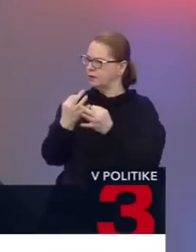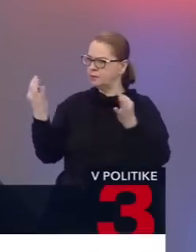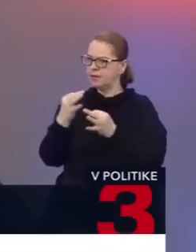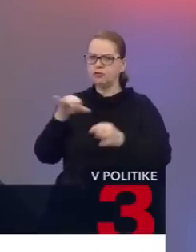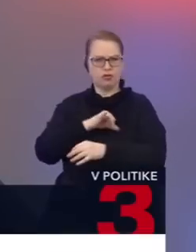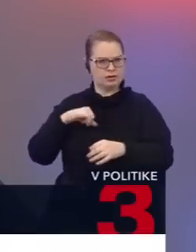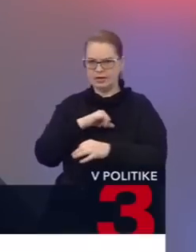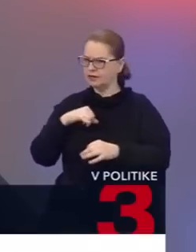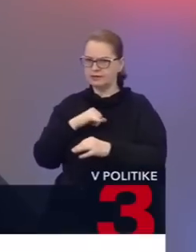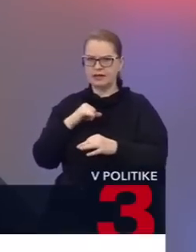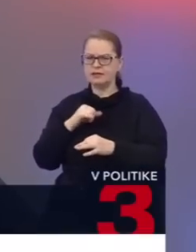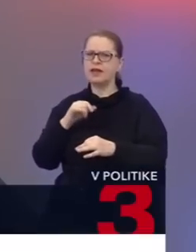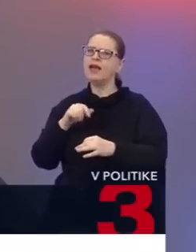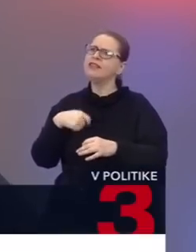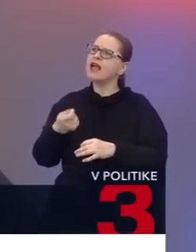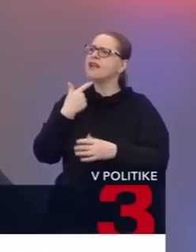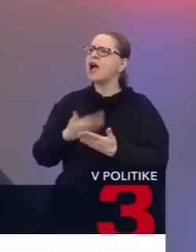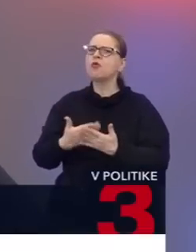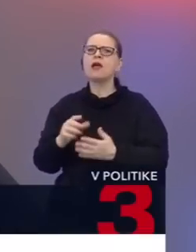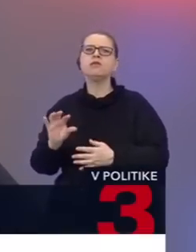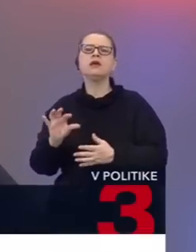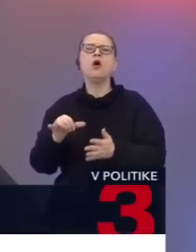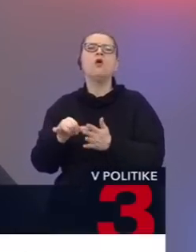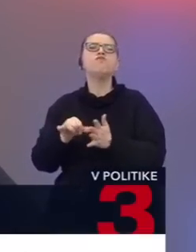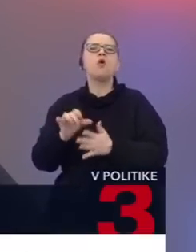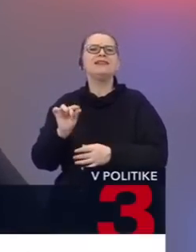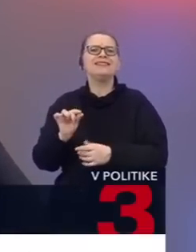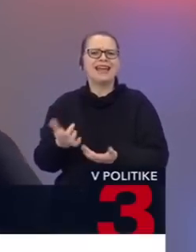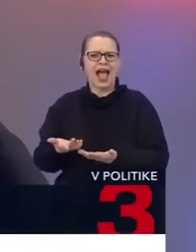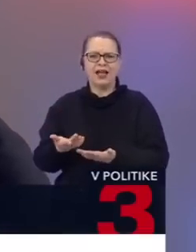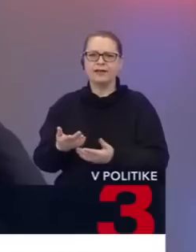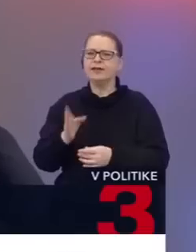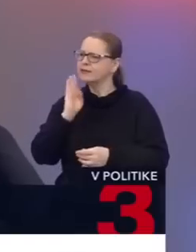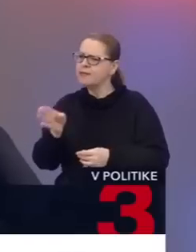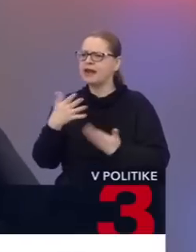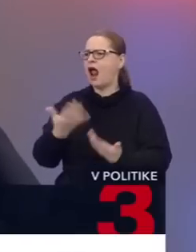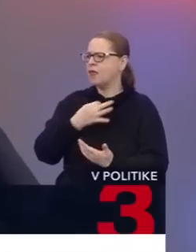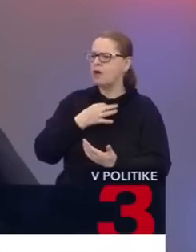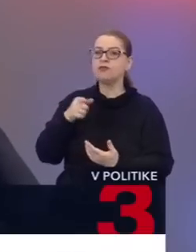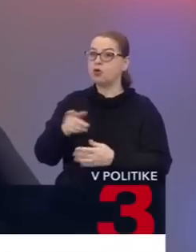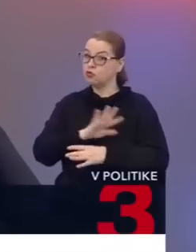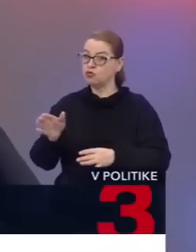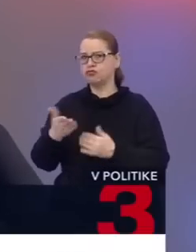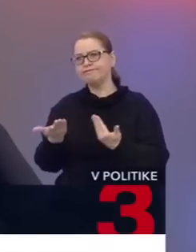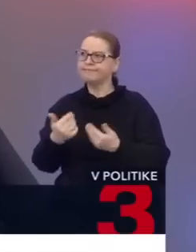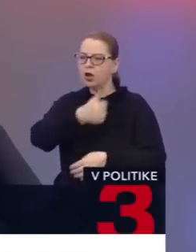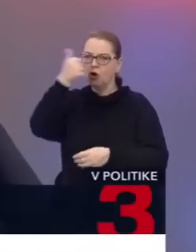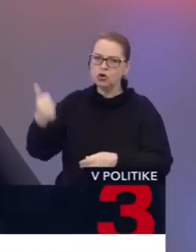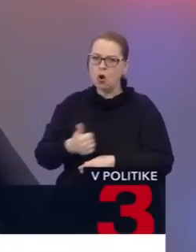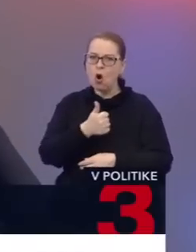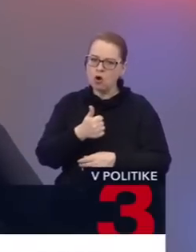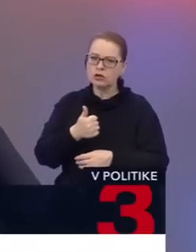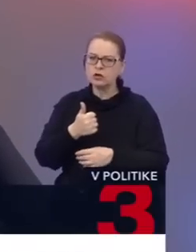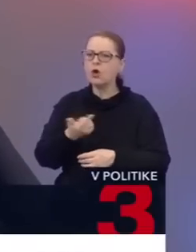poistiť ešte aj rokovaním s hlasom alebo smerom, ktorí už rok, alebo minimálne od rozpadu